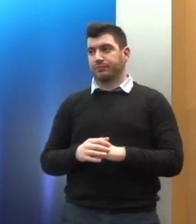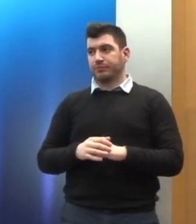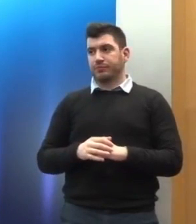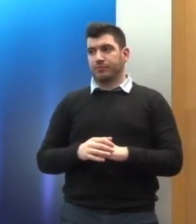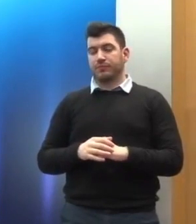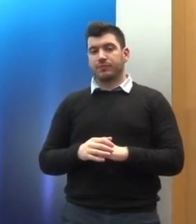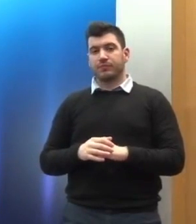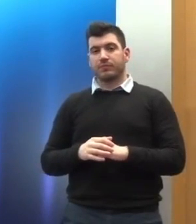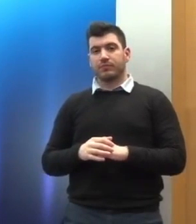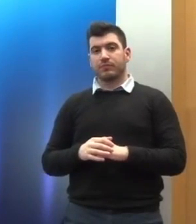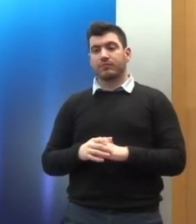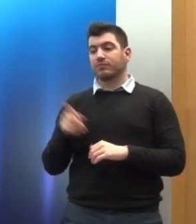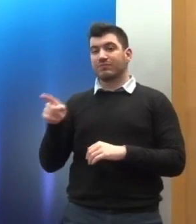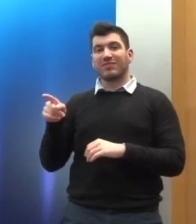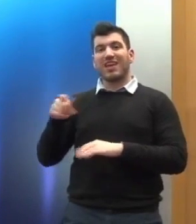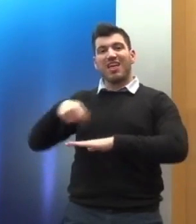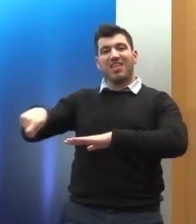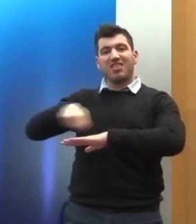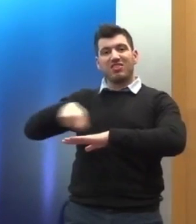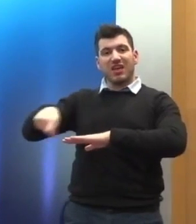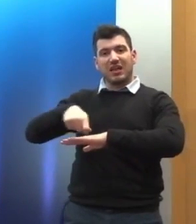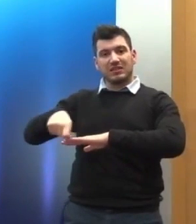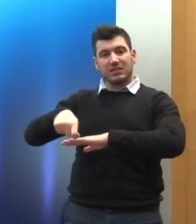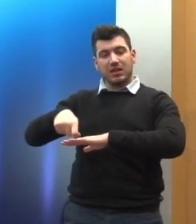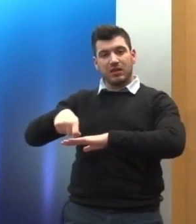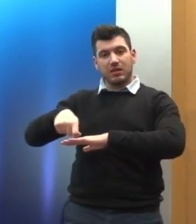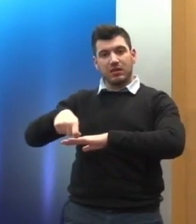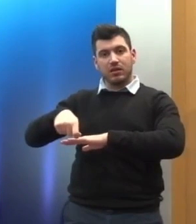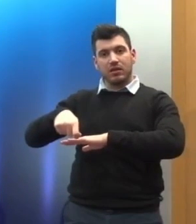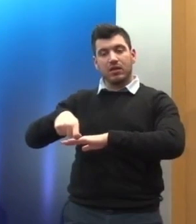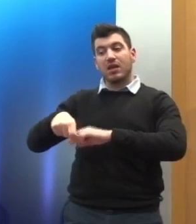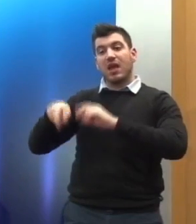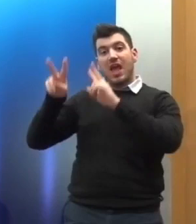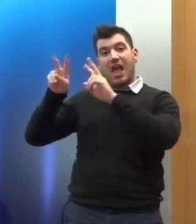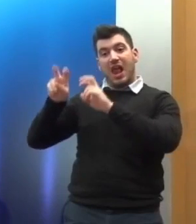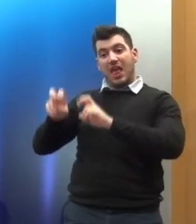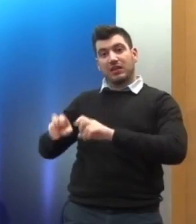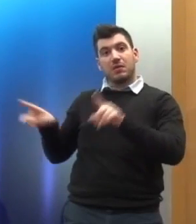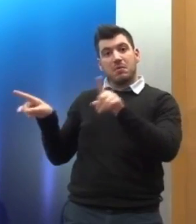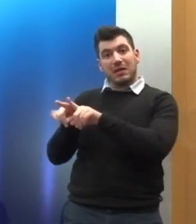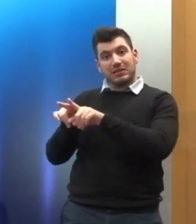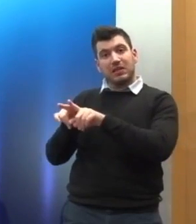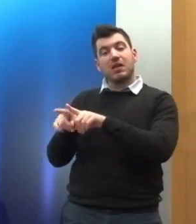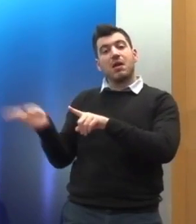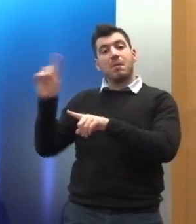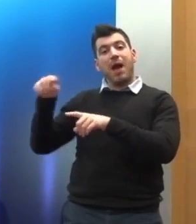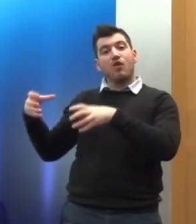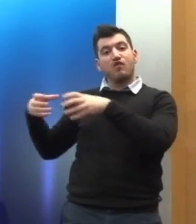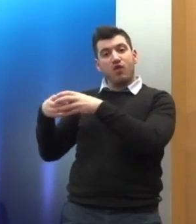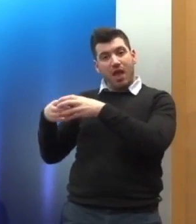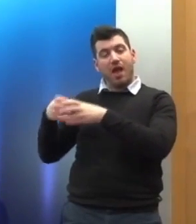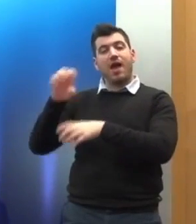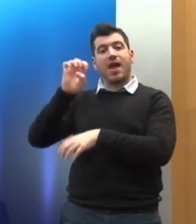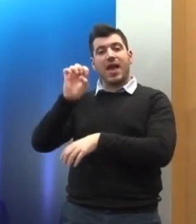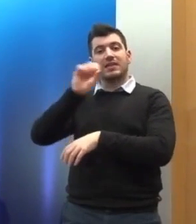σε έναν έλεγχο συμφωνίας και με την ΕΣΔΑ, όπως υποχρόνονται να προχωρούν και σε ένα